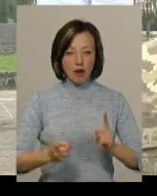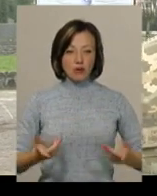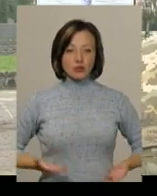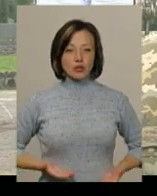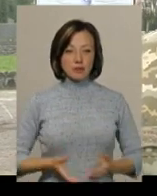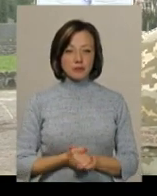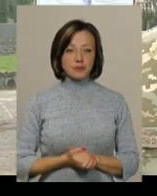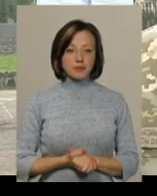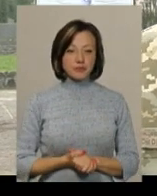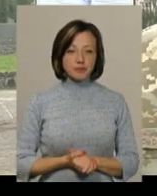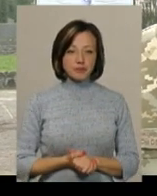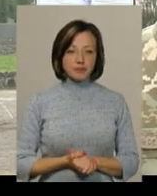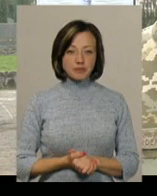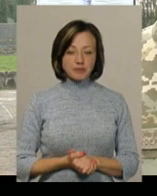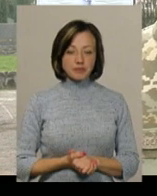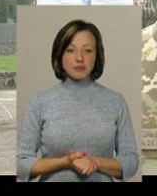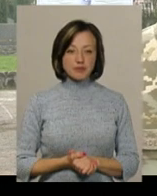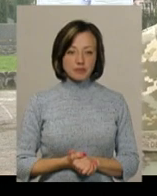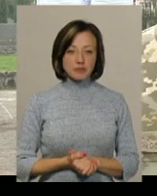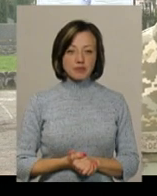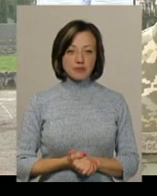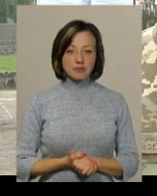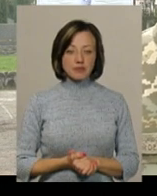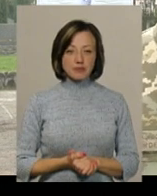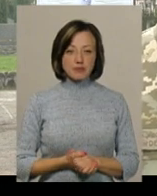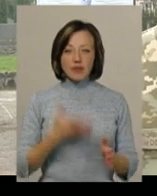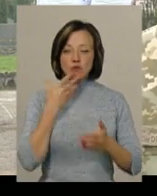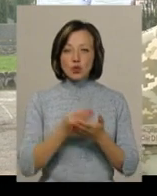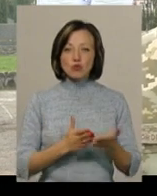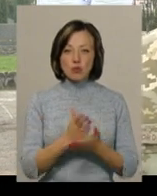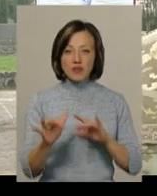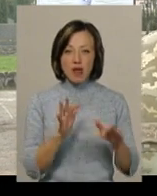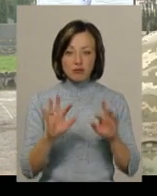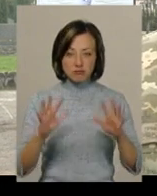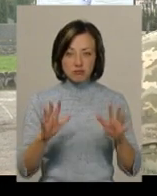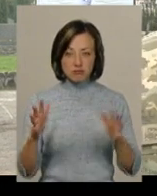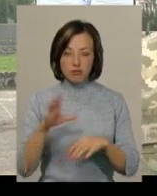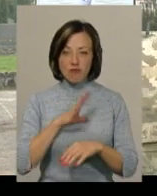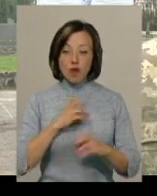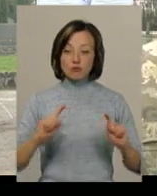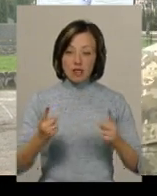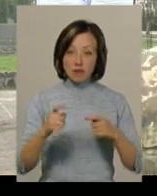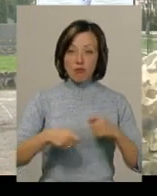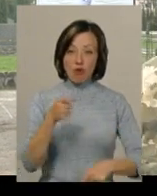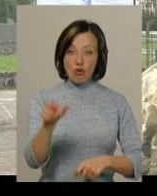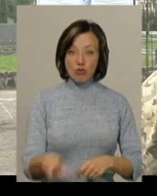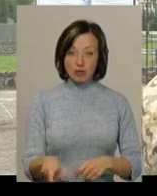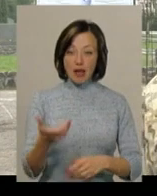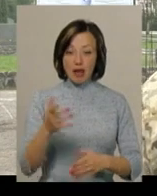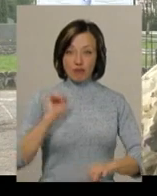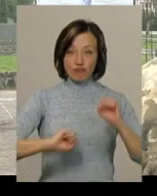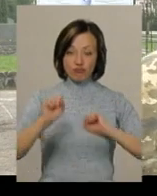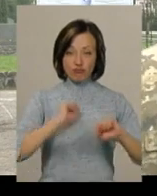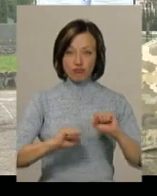можуть зустрічатися в службовій діяльності. А безпосередньо для того, щоб затримати порушника, який чинить супротив,